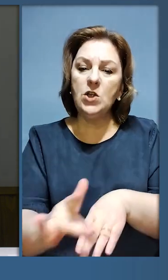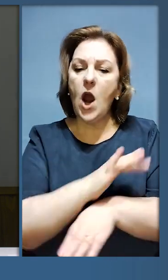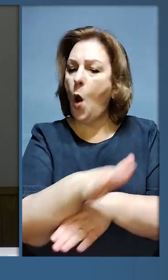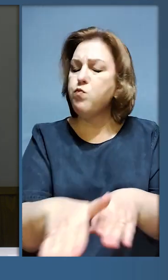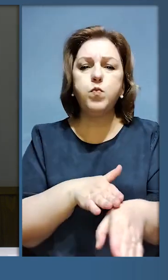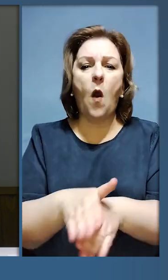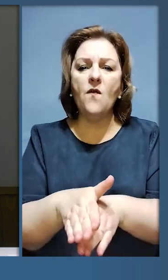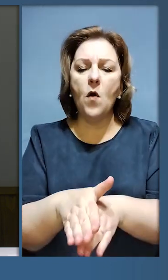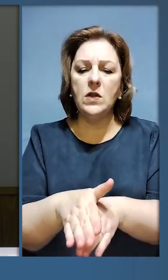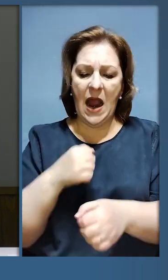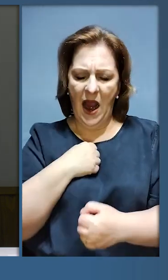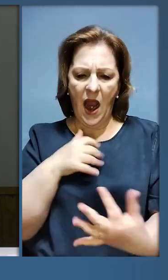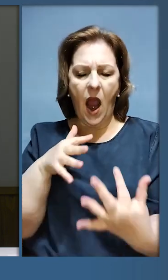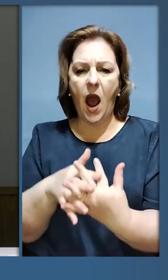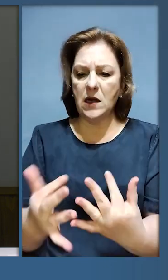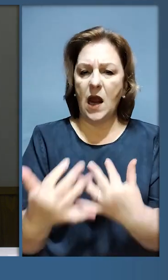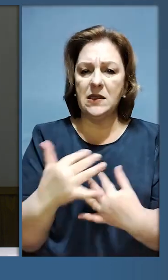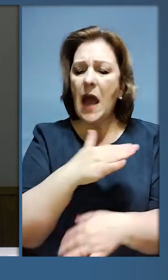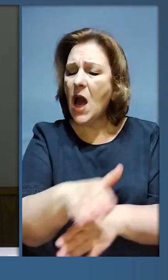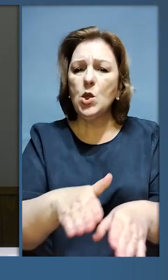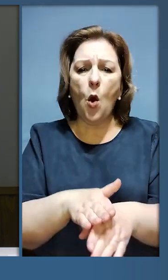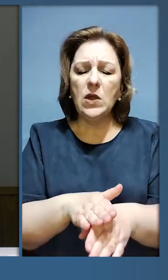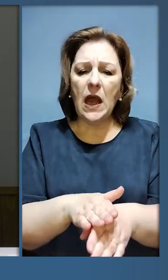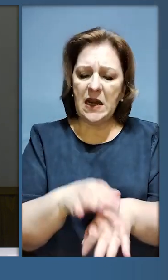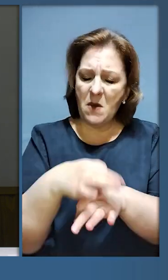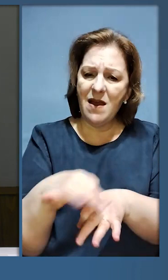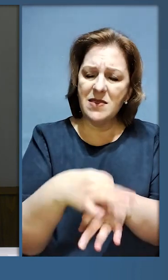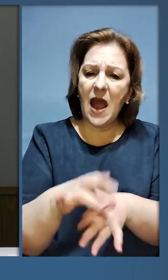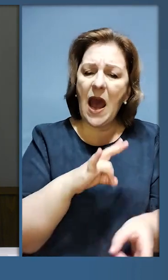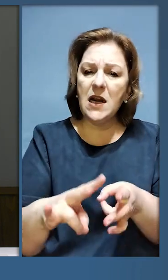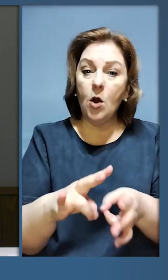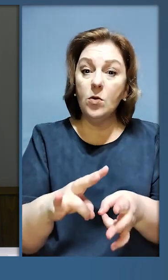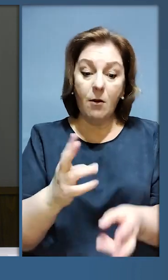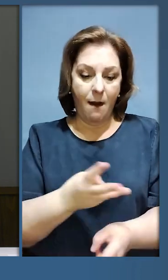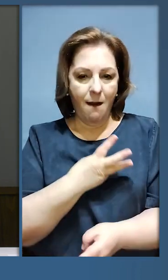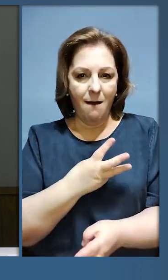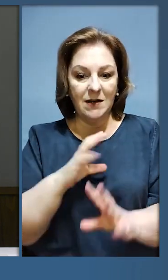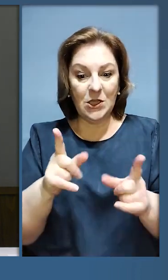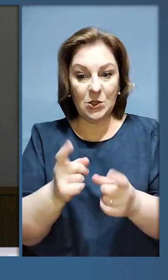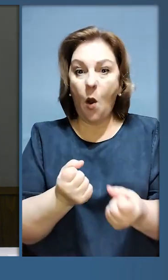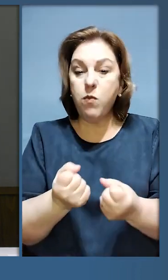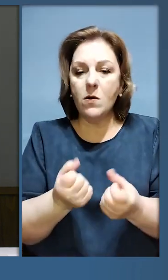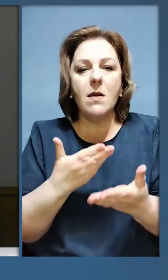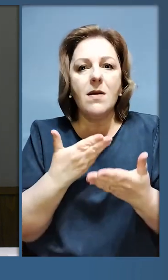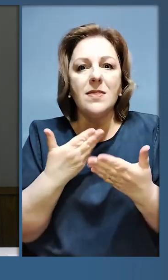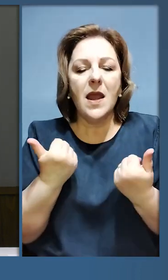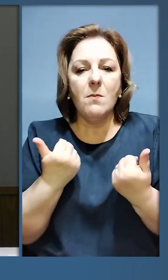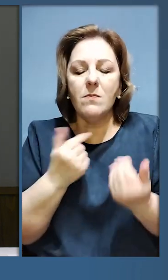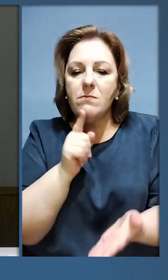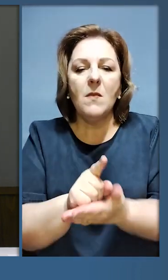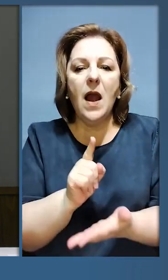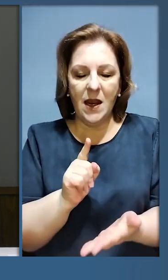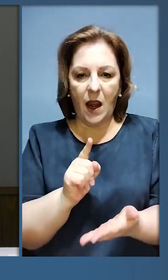можна покінчити з повномасштабною агресією, з тотальним терором. Енергія світу, що